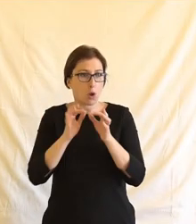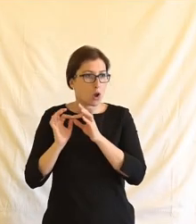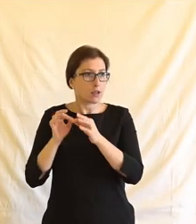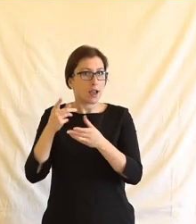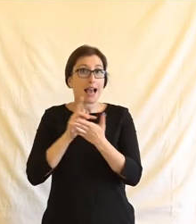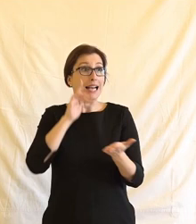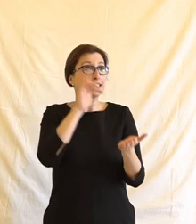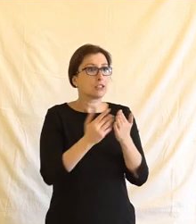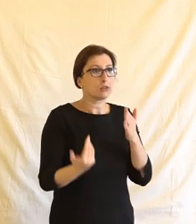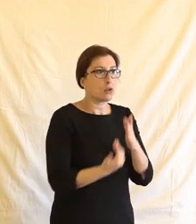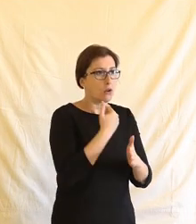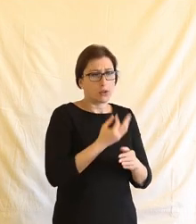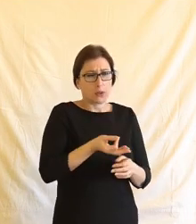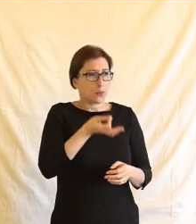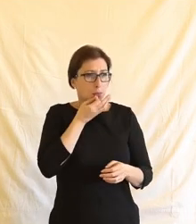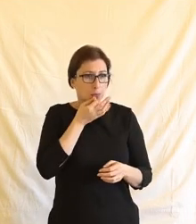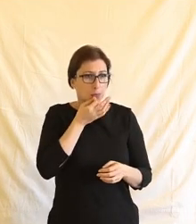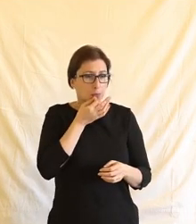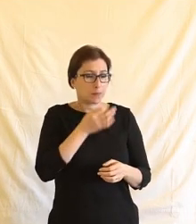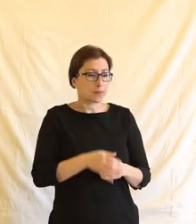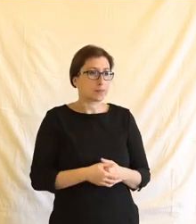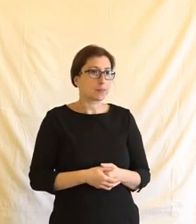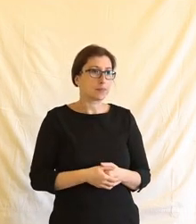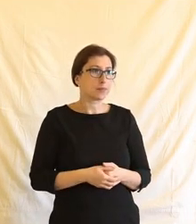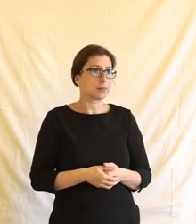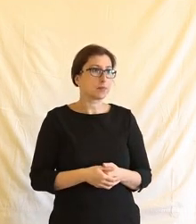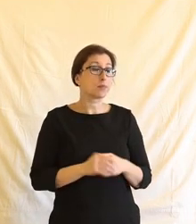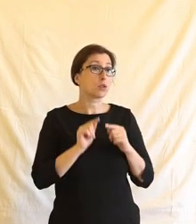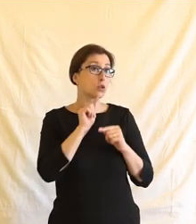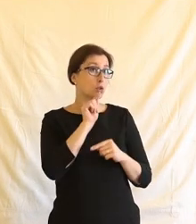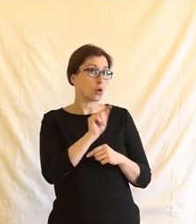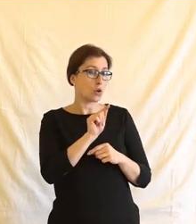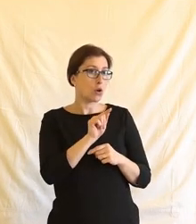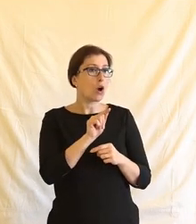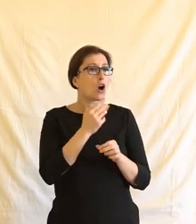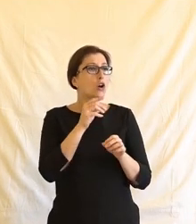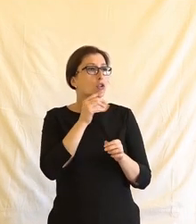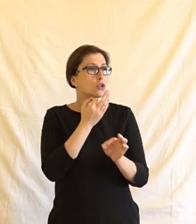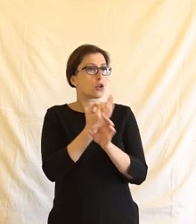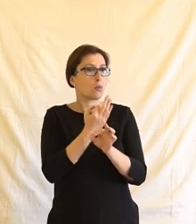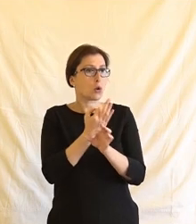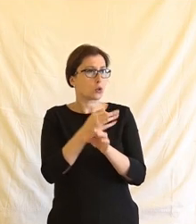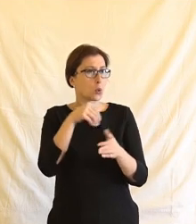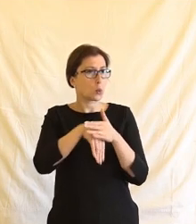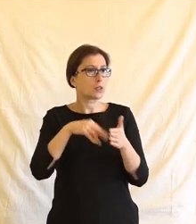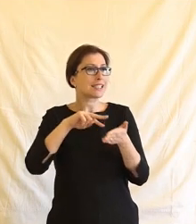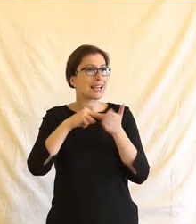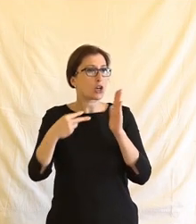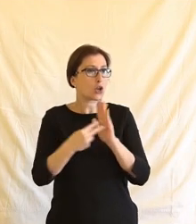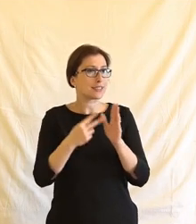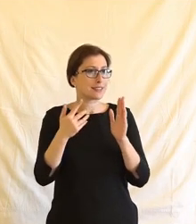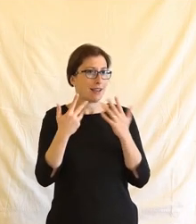určený účel. To se psalo v tom doporučení, v tom technologickém desateru a